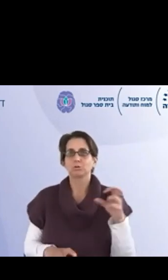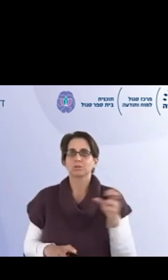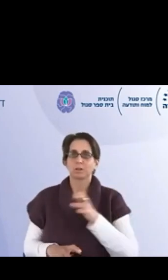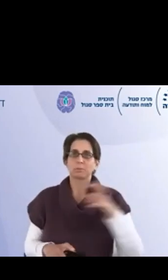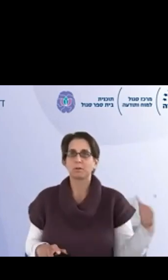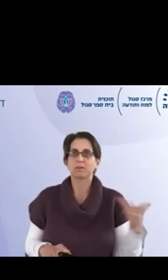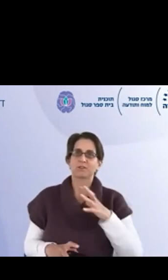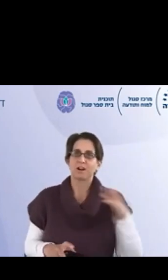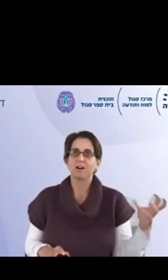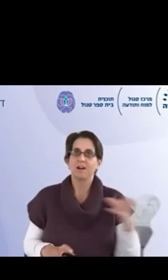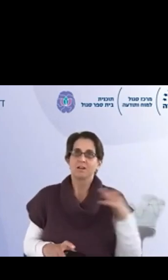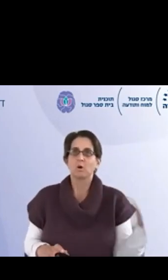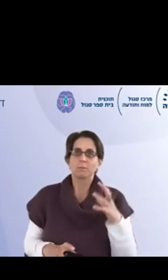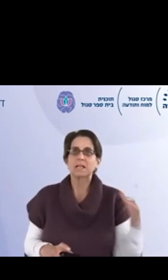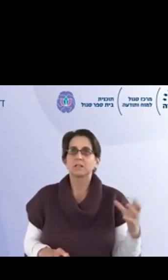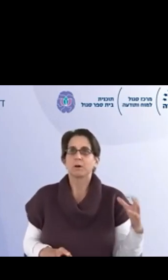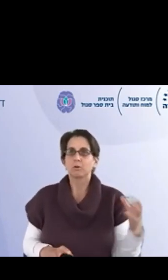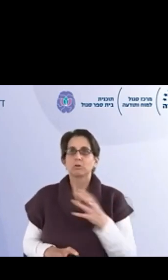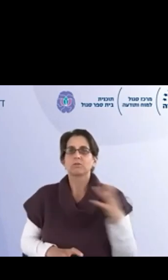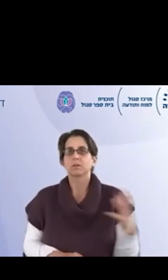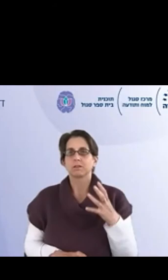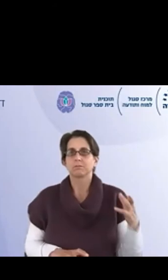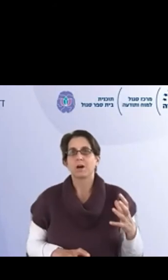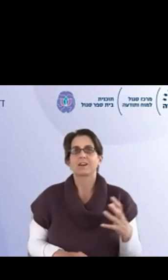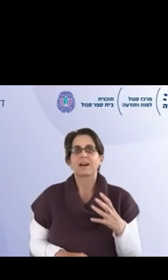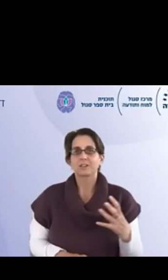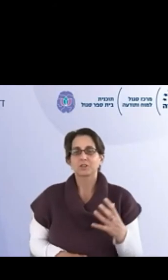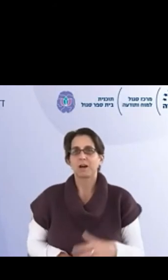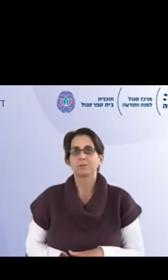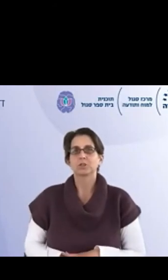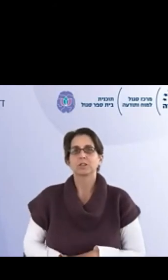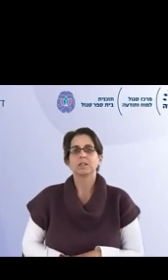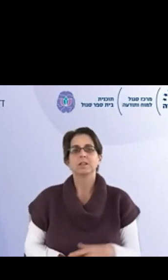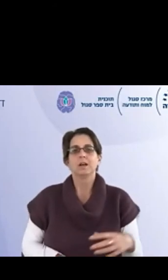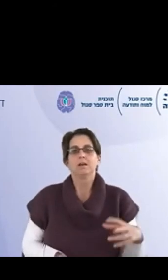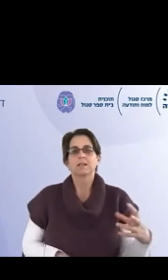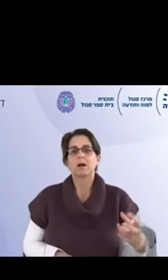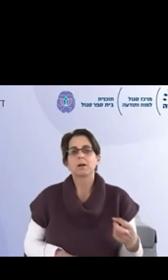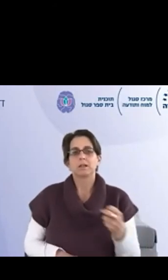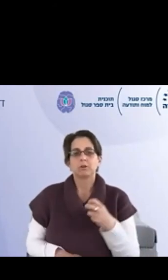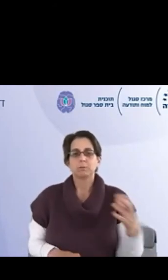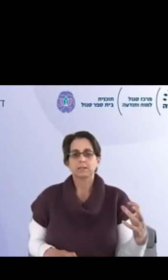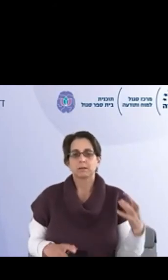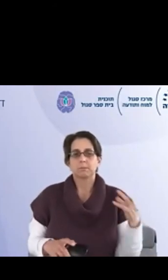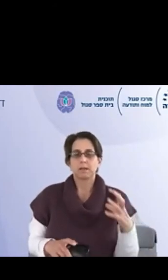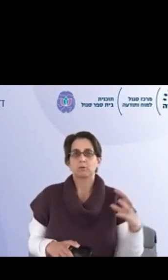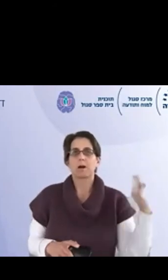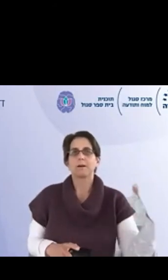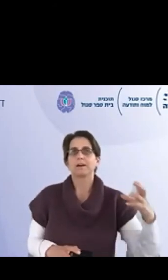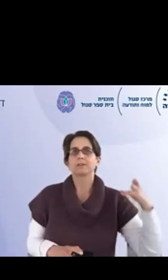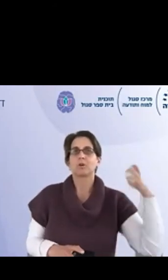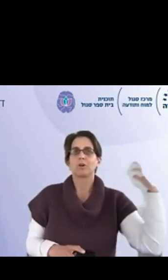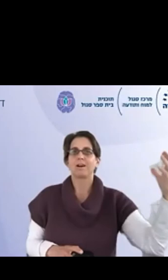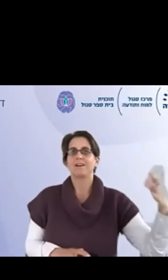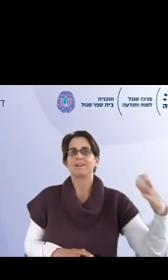והתחרותיות הזאת הרבה פעמים דווקא בורמת להתפרקות, ומרחיקה אנשים אחד מהשני, ואתה אומר, אנחנו בעצם באנו